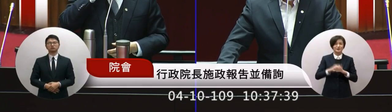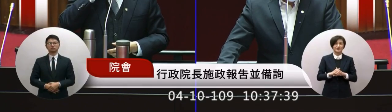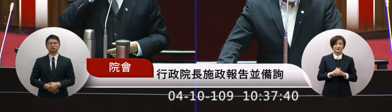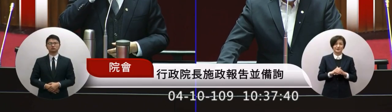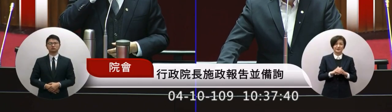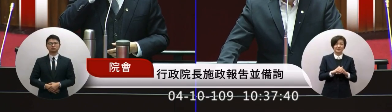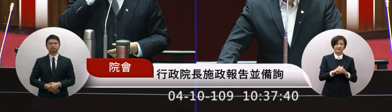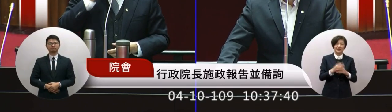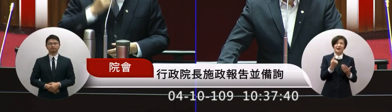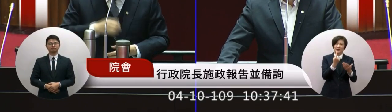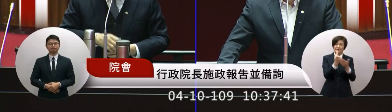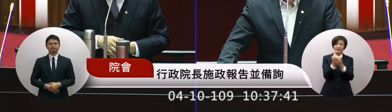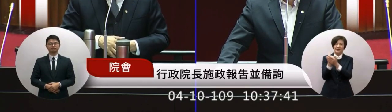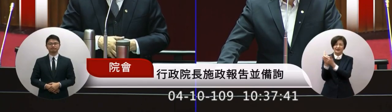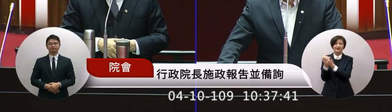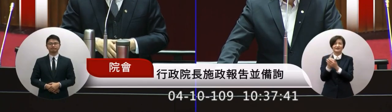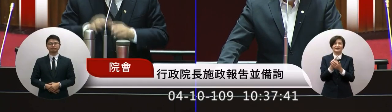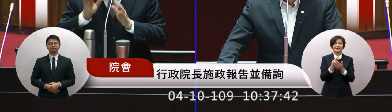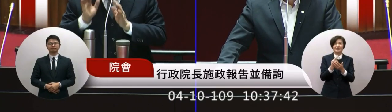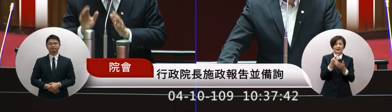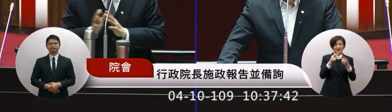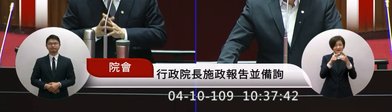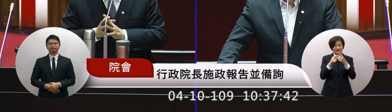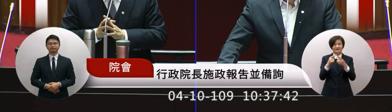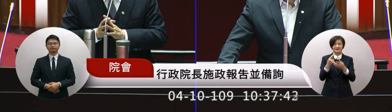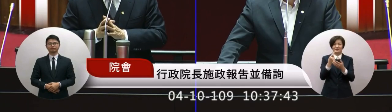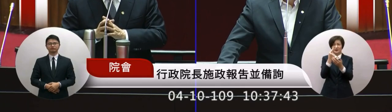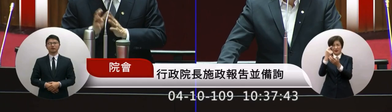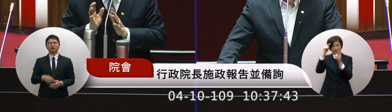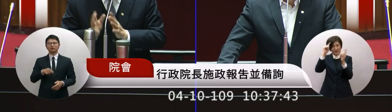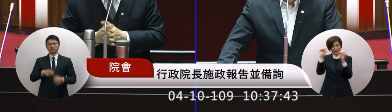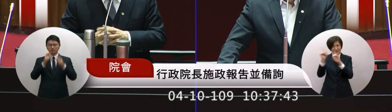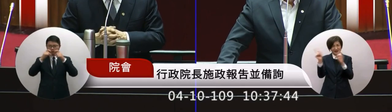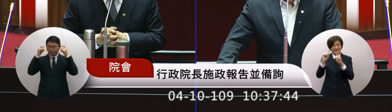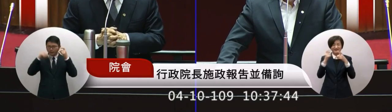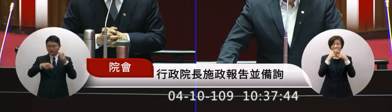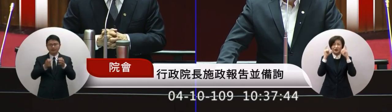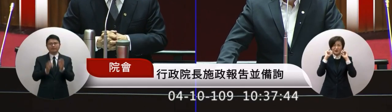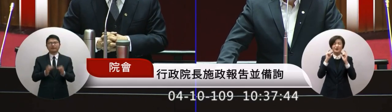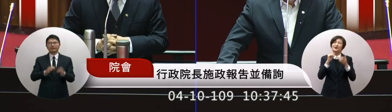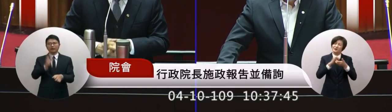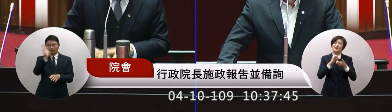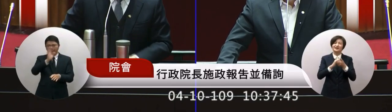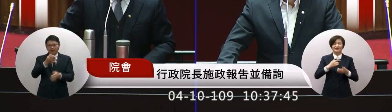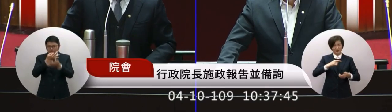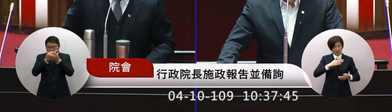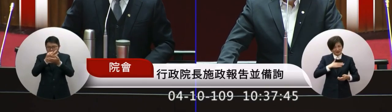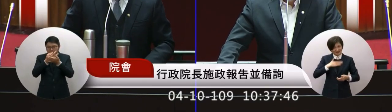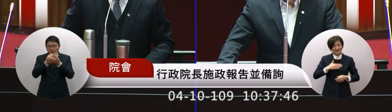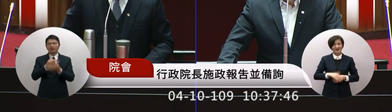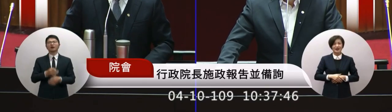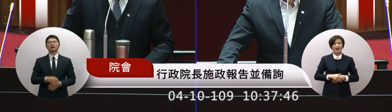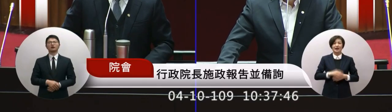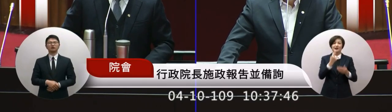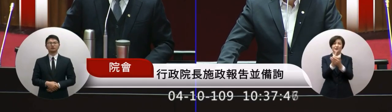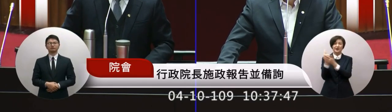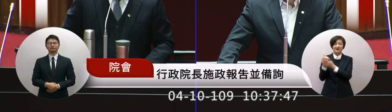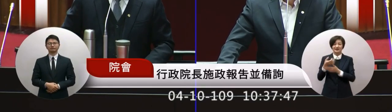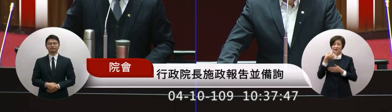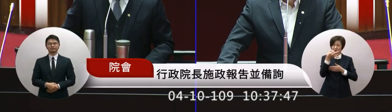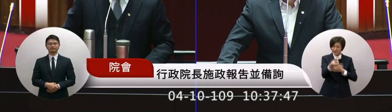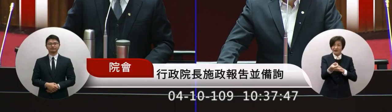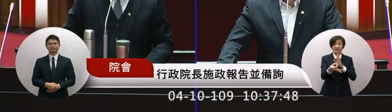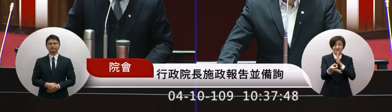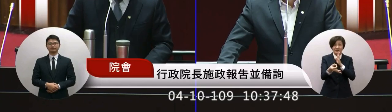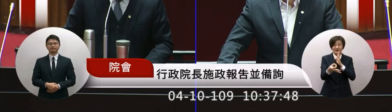不會每天用到我這句話個人是不贊同所以尊解使用我們大家都用錢買的沒有人會去浪